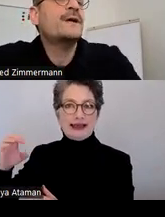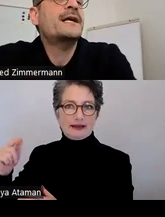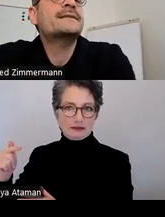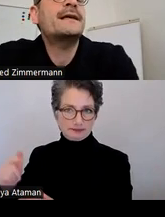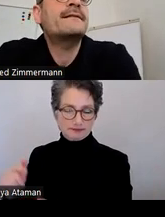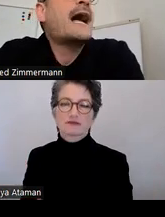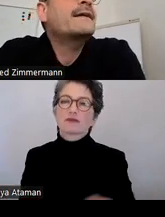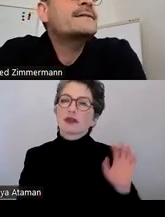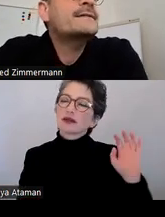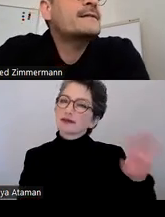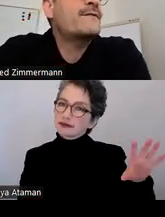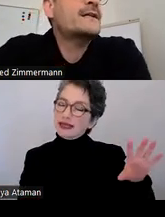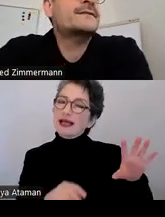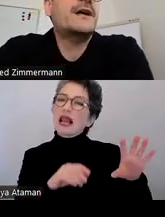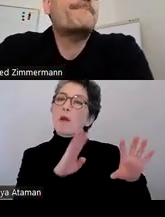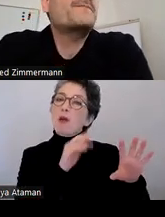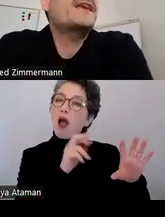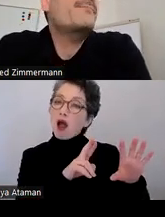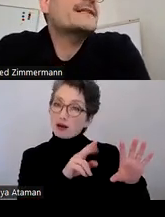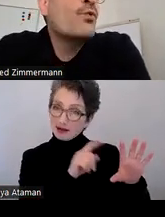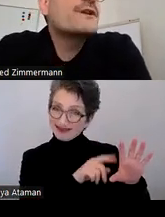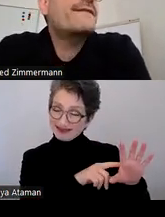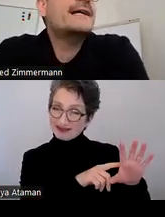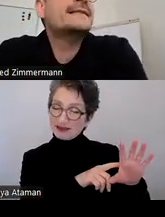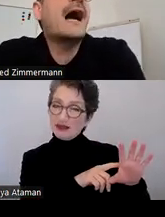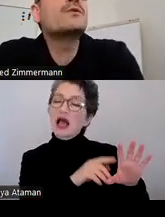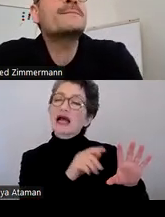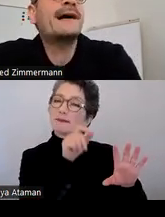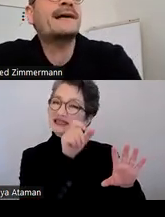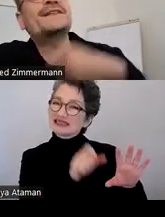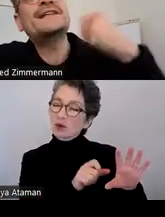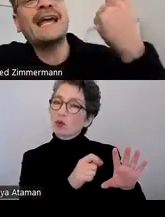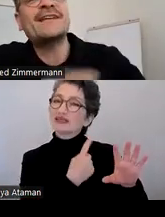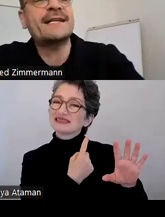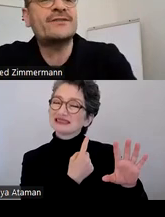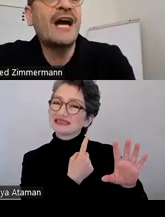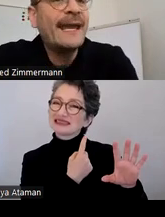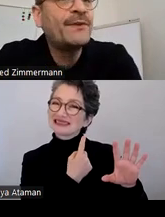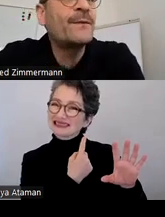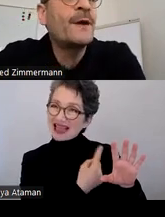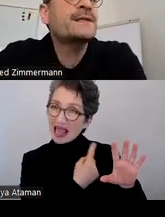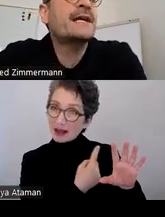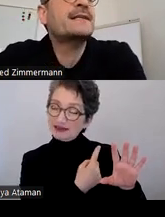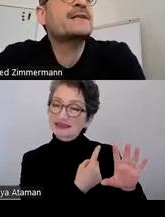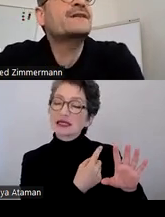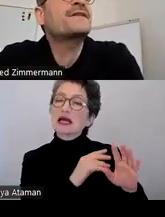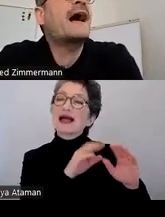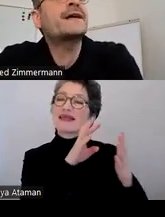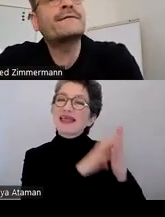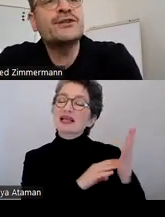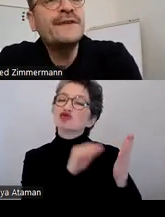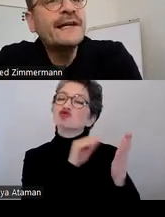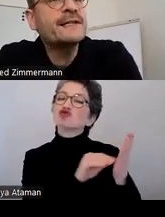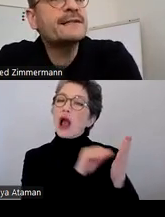ist alles das, was die Person quasi ausmacht, die einen Text schreibt. Das heißt also die